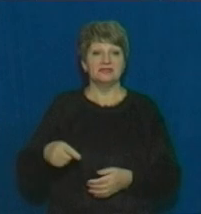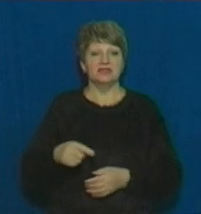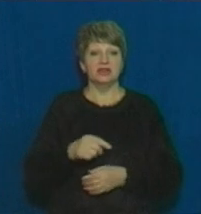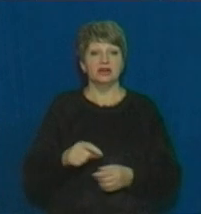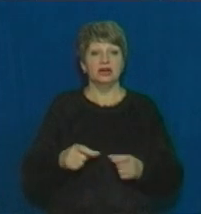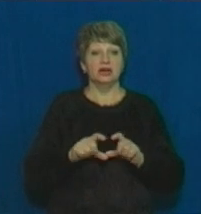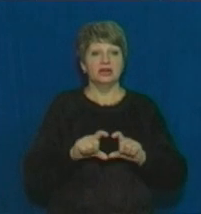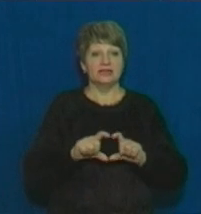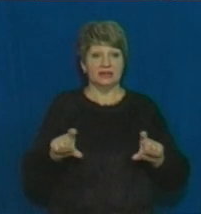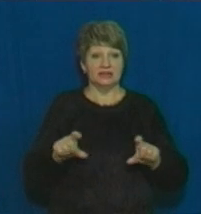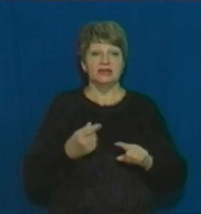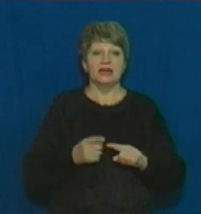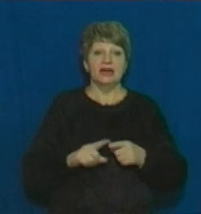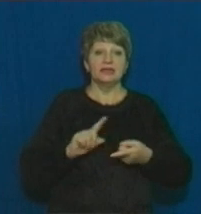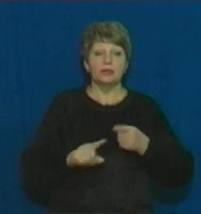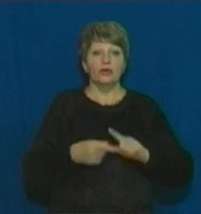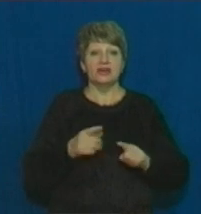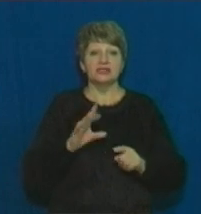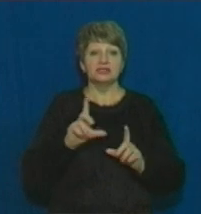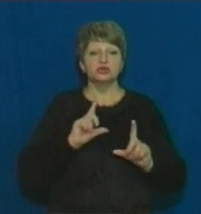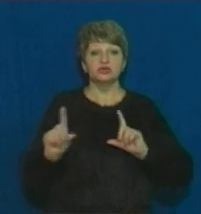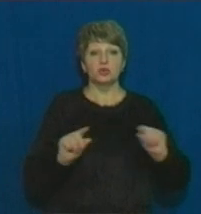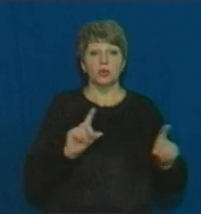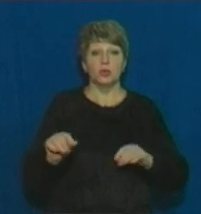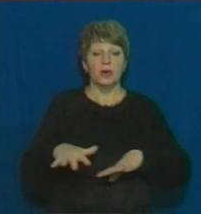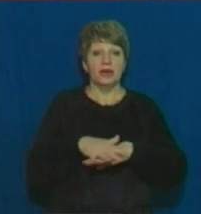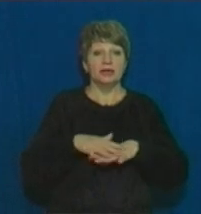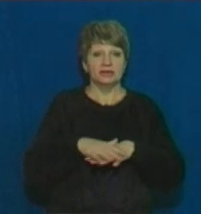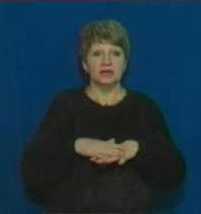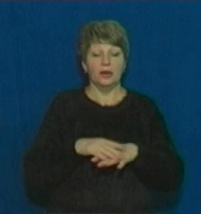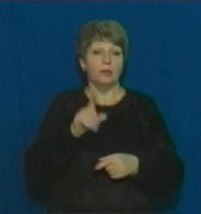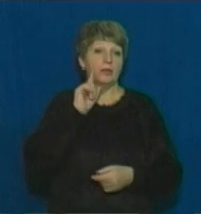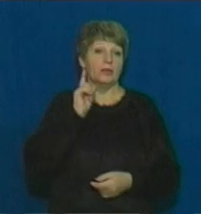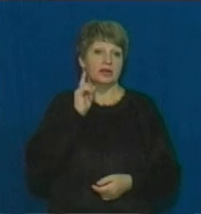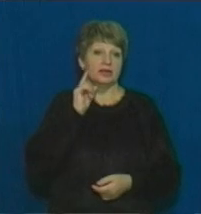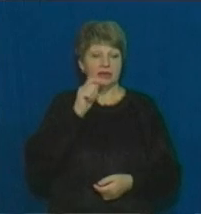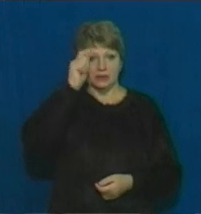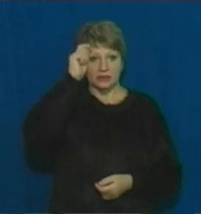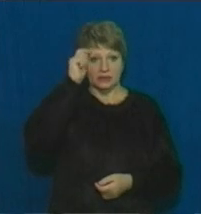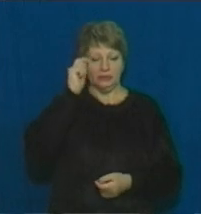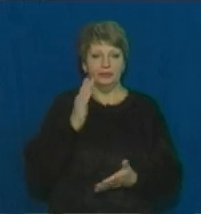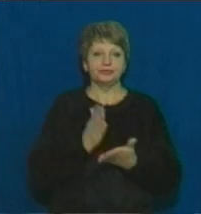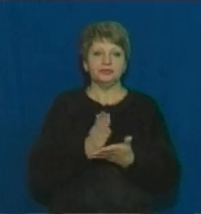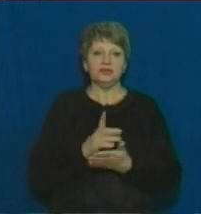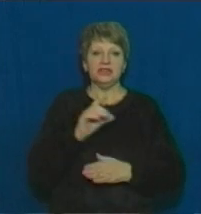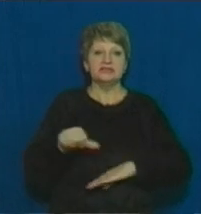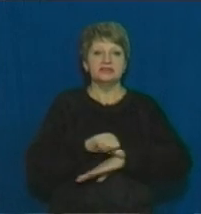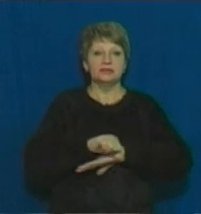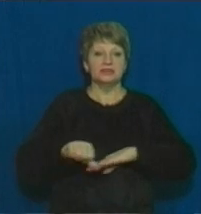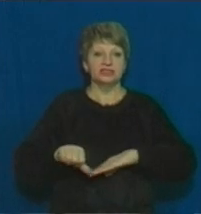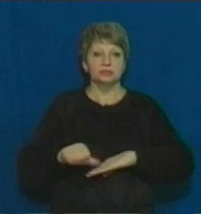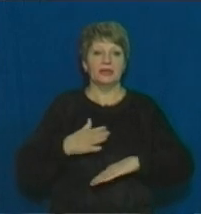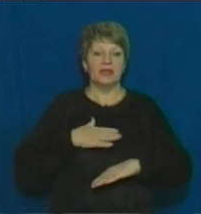з міграцією населення. Велика кількість вінаків призовного віку перебувають за межами нашої